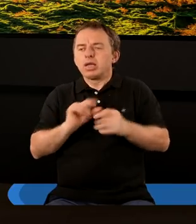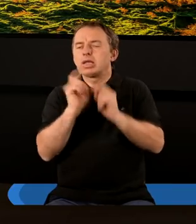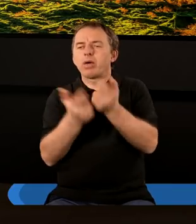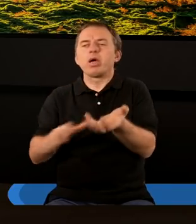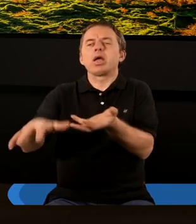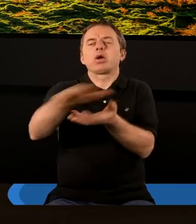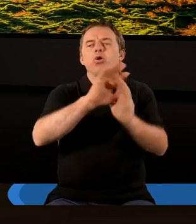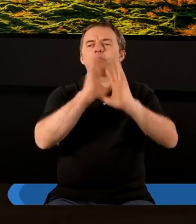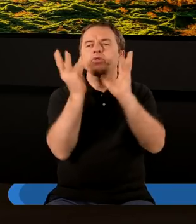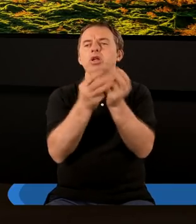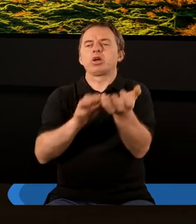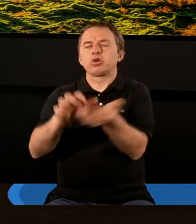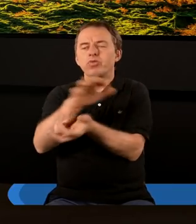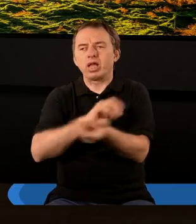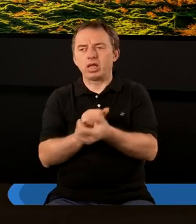wszechświata.